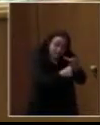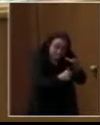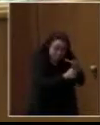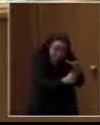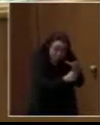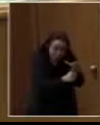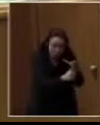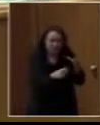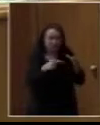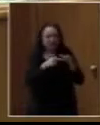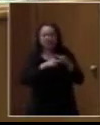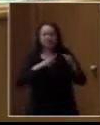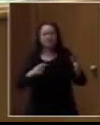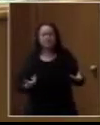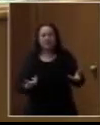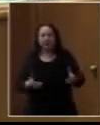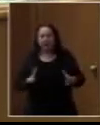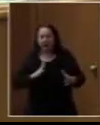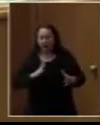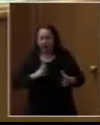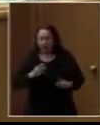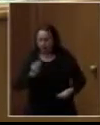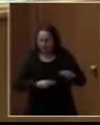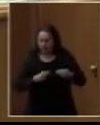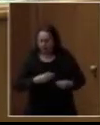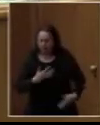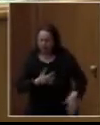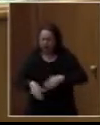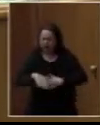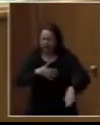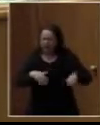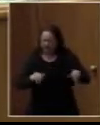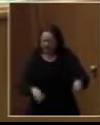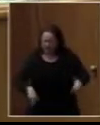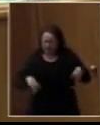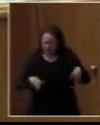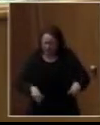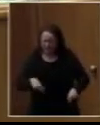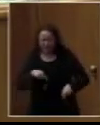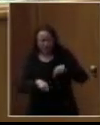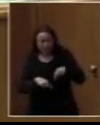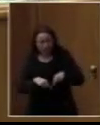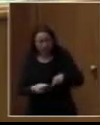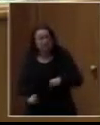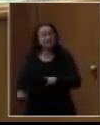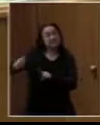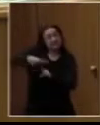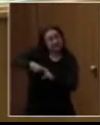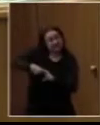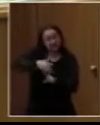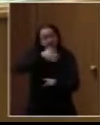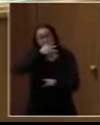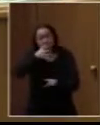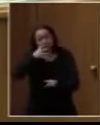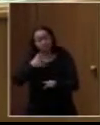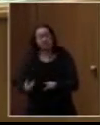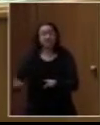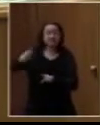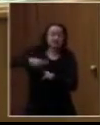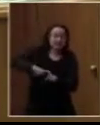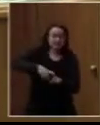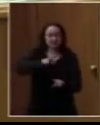εξαρτήσεων Έτσι μια μικρή εισαγωγή θα κάνω Λοιπόν, θα μιλήσω για τους εξαρτημένους εξαρτημένες από ναρκωτικά και αλκοόλ Με κινητική αναπηρία